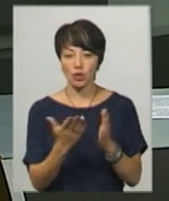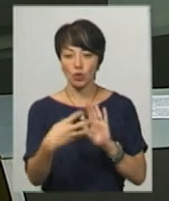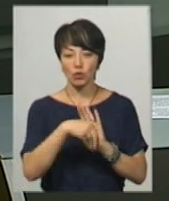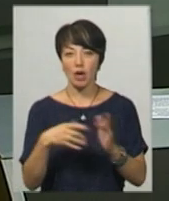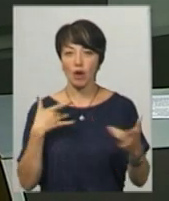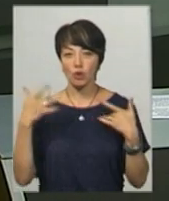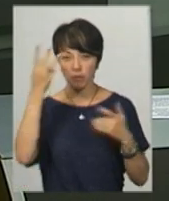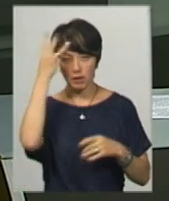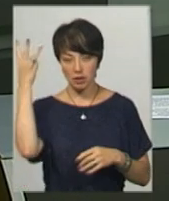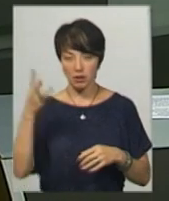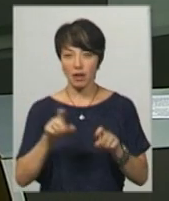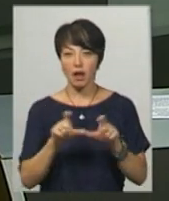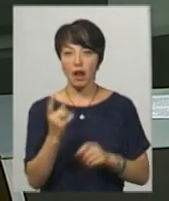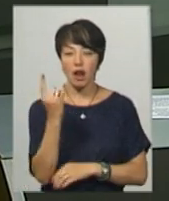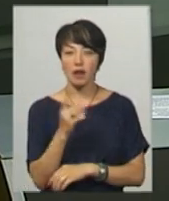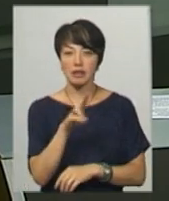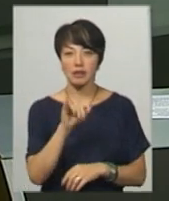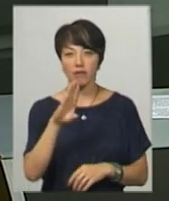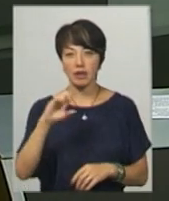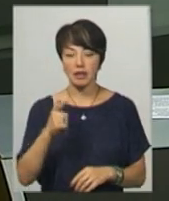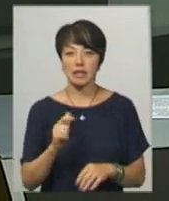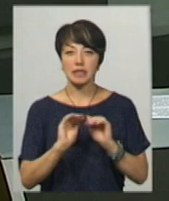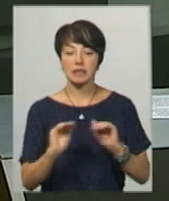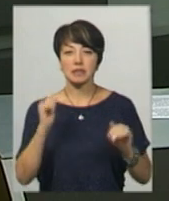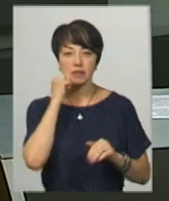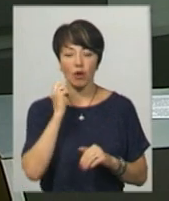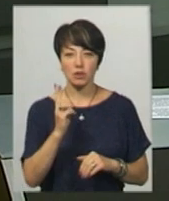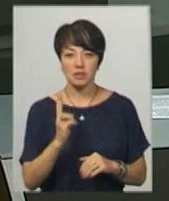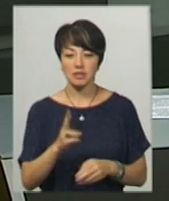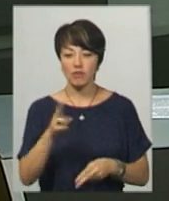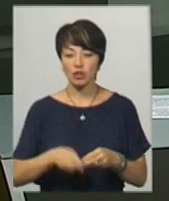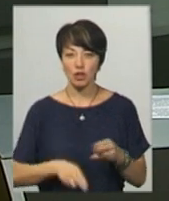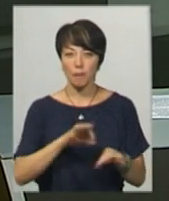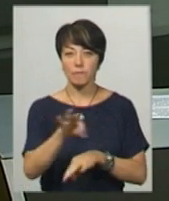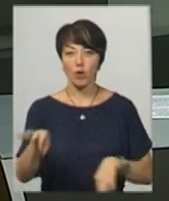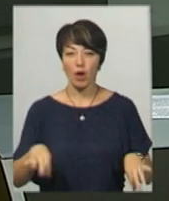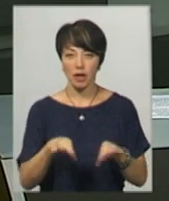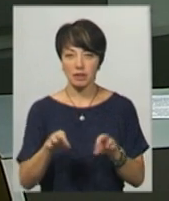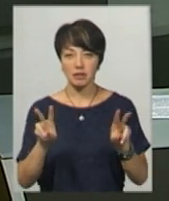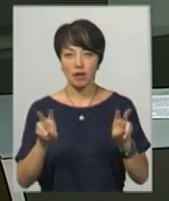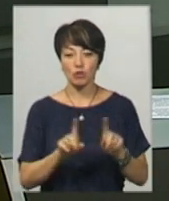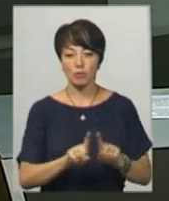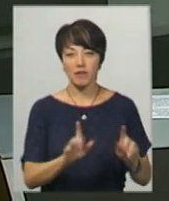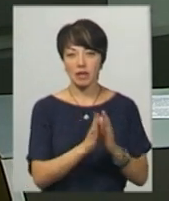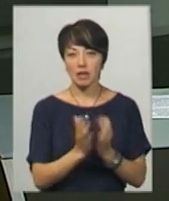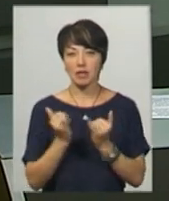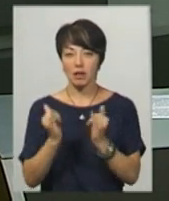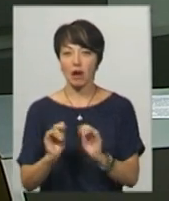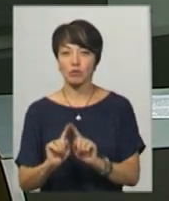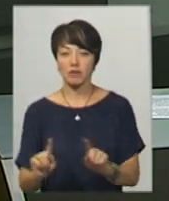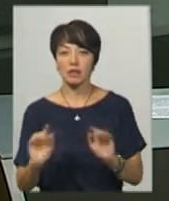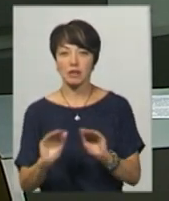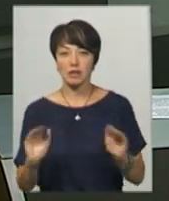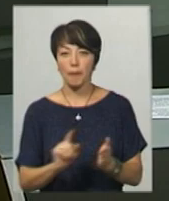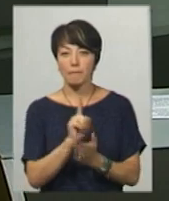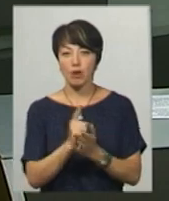актори Хмельницького театру «Ляльок дивень» і школярі Старокостянтинова. Завершити проєкт з назвою «Особлива книга для особливих дітей»